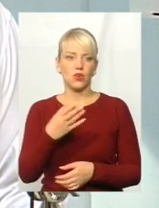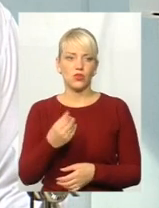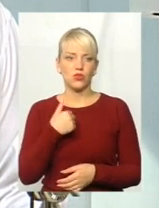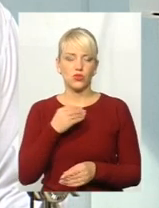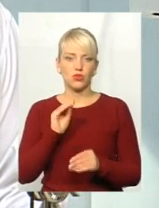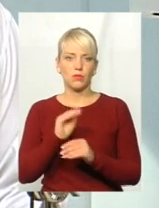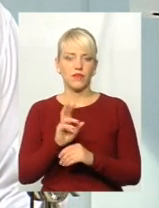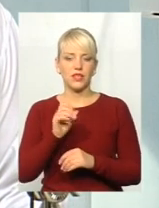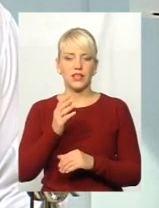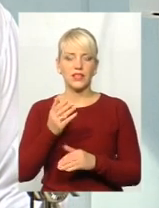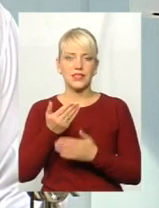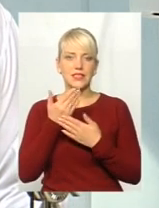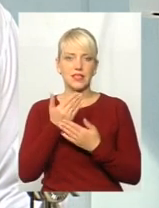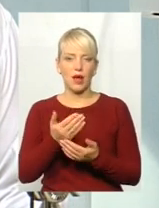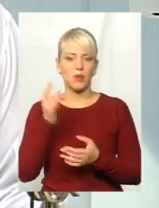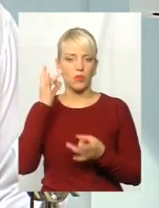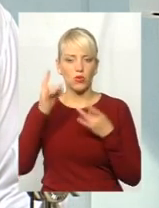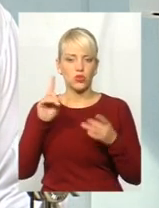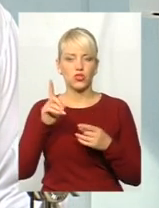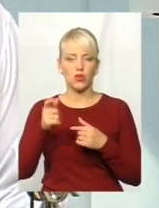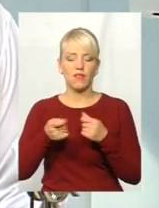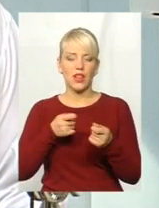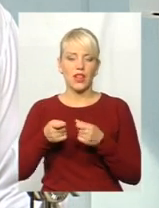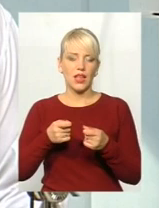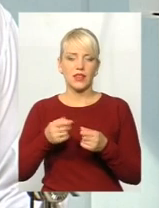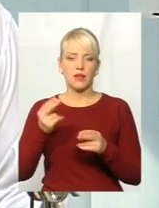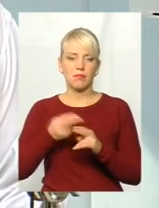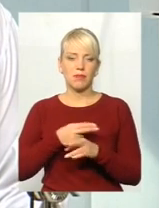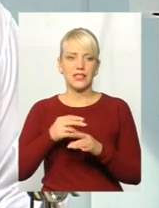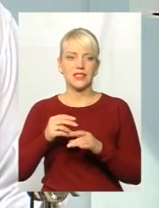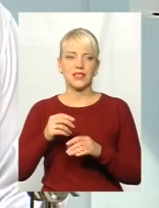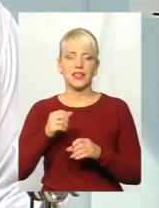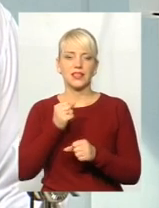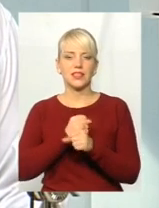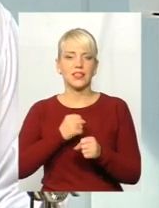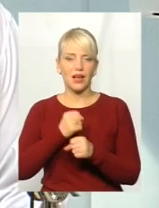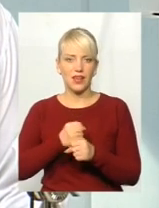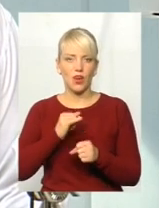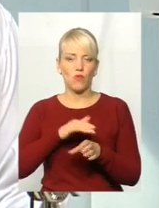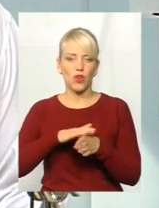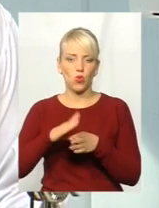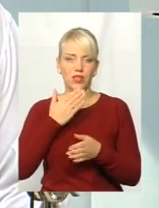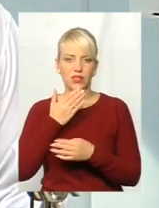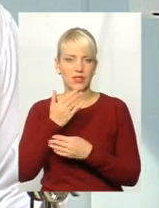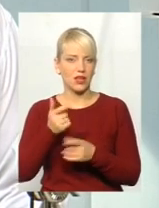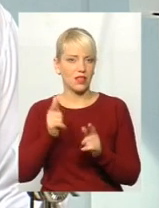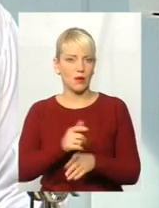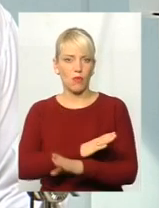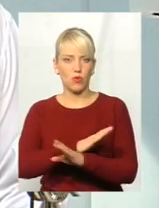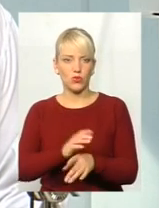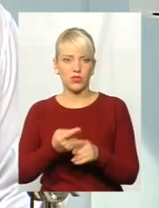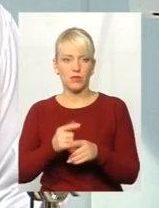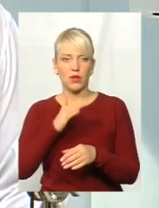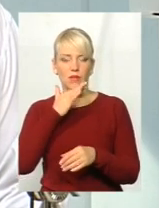запитів, пролунало, що влада бездіяльна в виконанні запитів. Я не погоджуюся з цим. Ми за два роки бачили багато